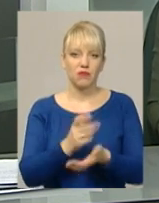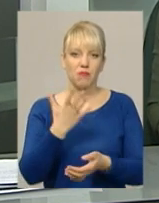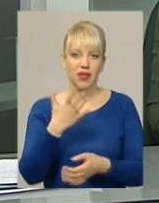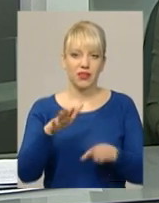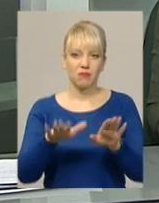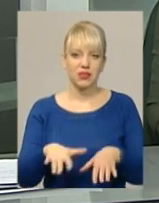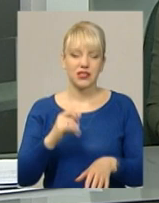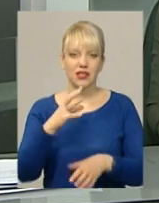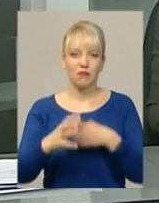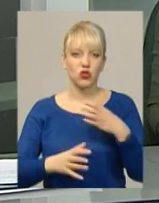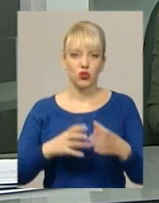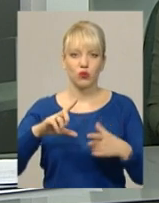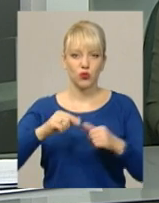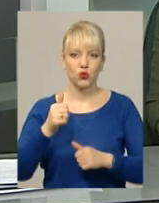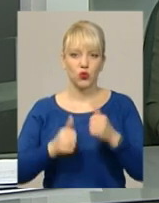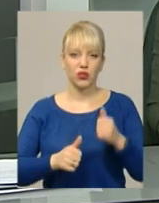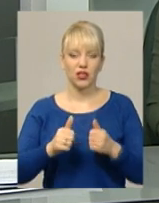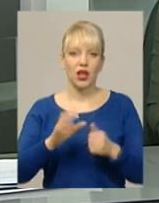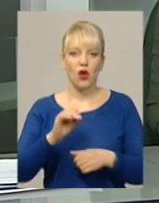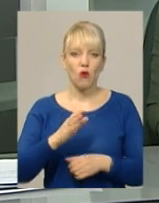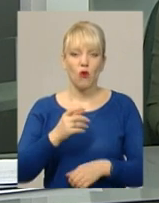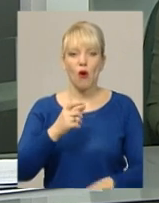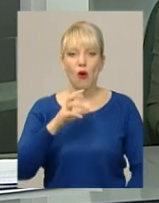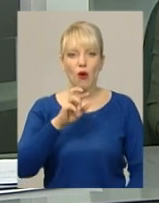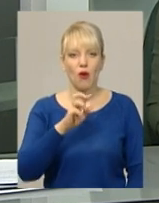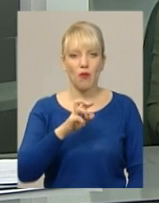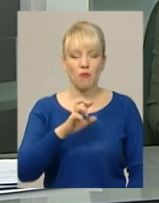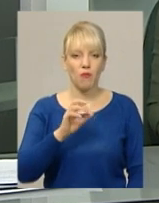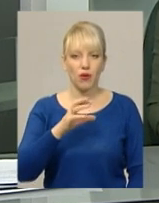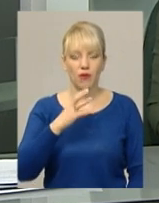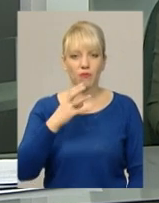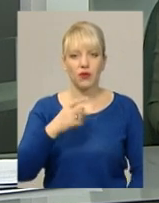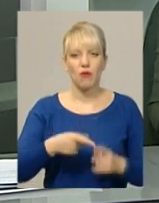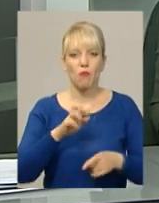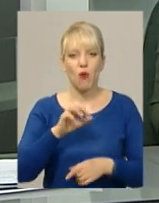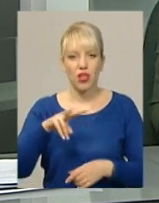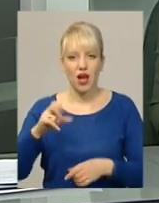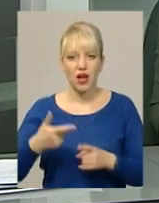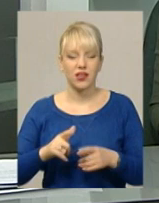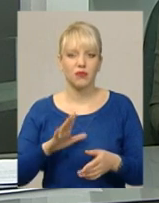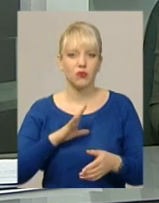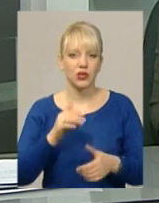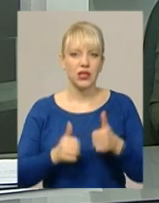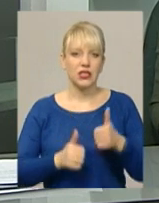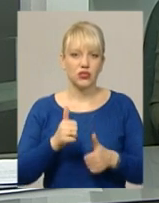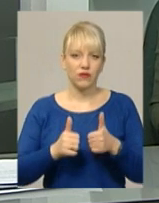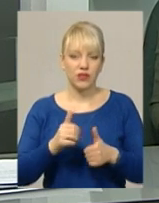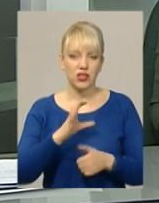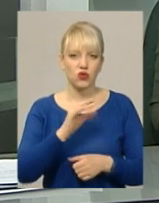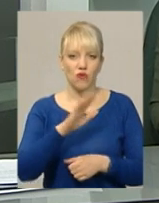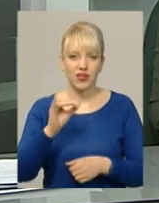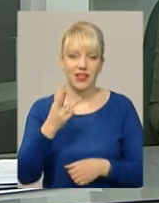на міжнародному турнірі у Болгарії. Змагання відбувалися в Софії і на ринг цього разу виходили 300 спортсменів з 28